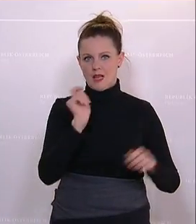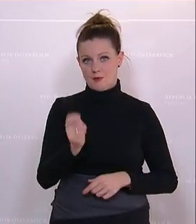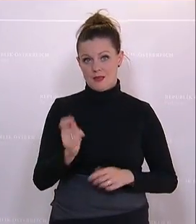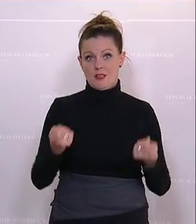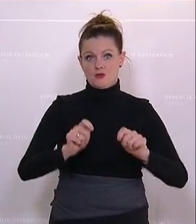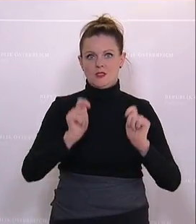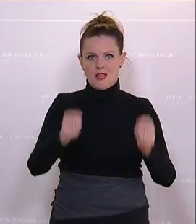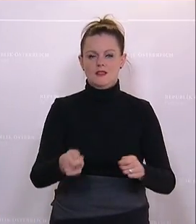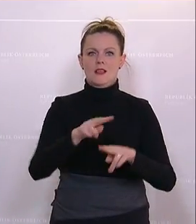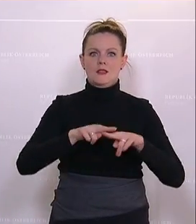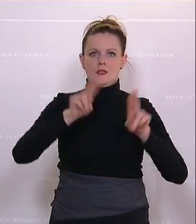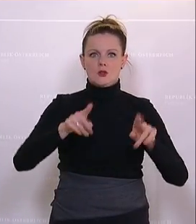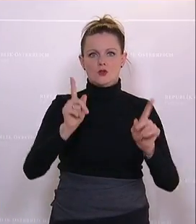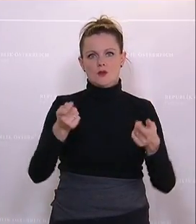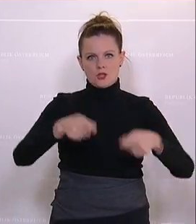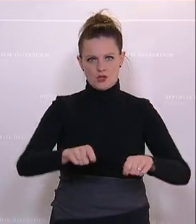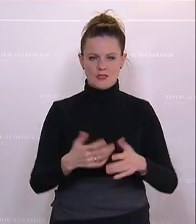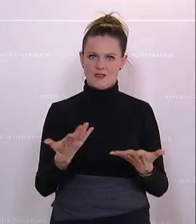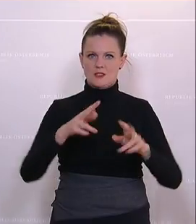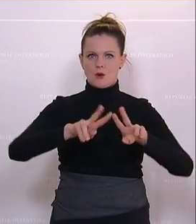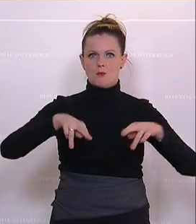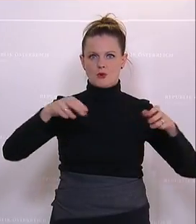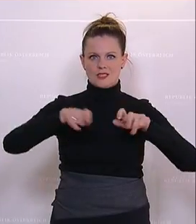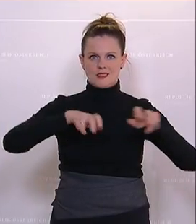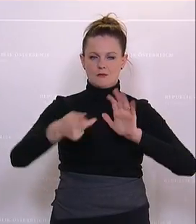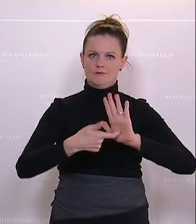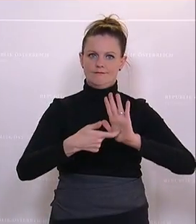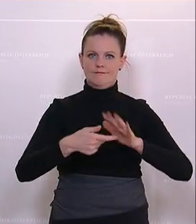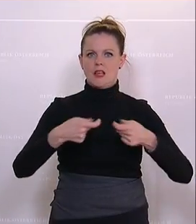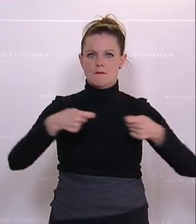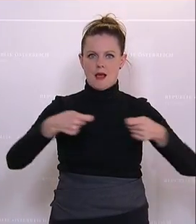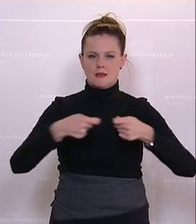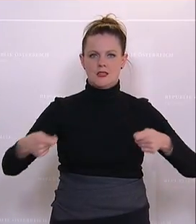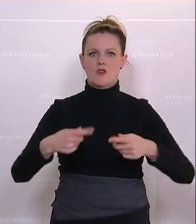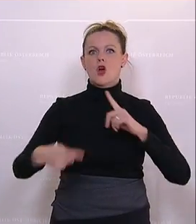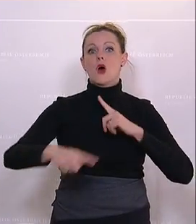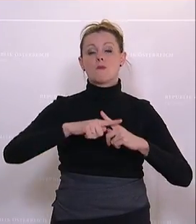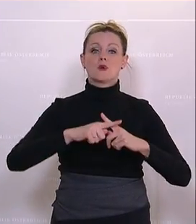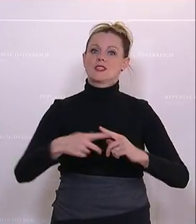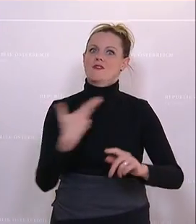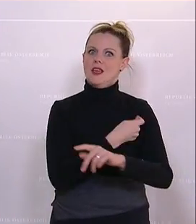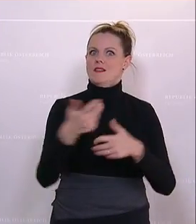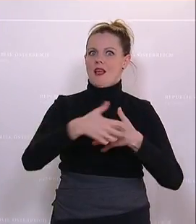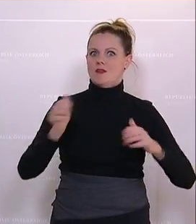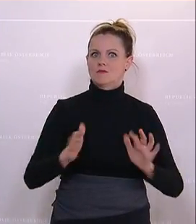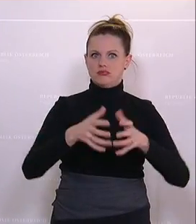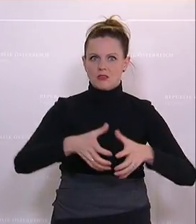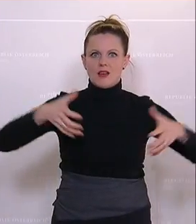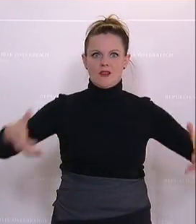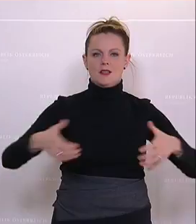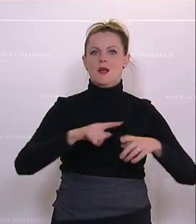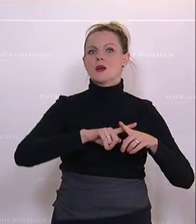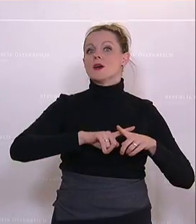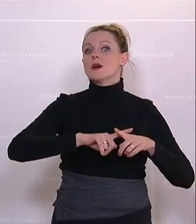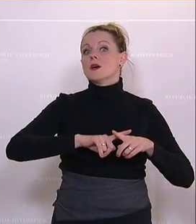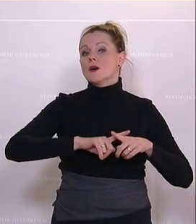Entschließungsantrag der Nationalratwolle beschließen. Die Bundesregierung wird aufgefordert, folgende Maßnahmen als positive Impfernreize auszuarbeiten und spätestens bis Ende Februar im Nationalrat